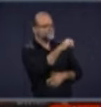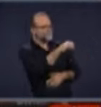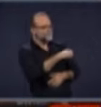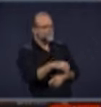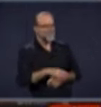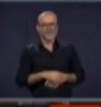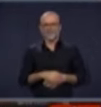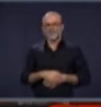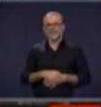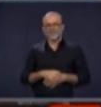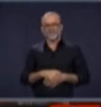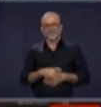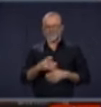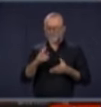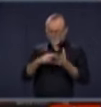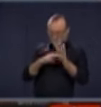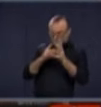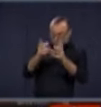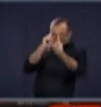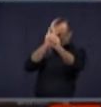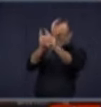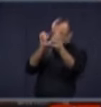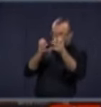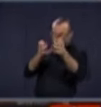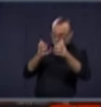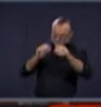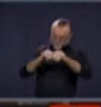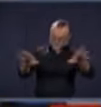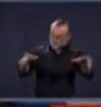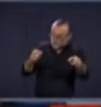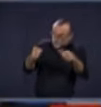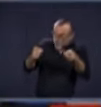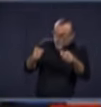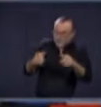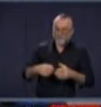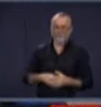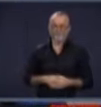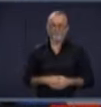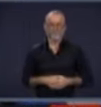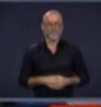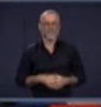de la maladie. Ce qu'on veut, c'est une transmission contrôlée.